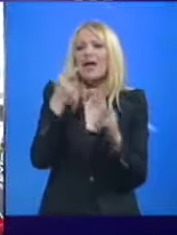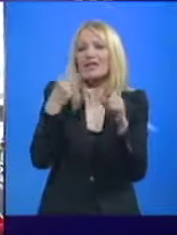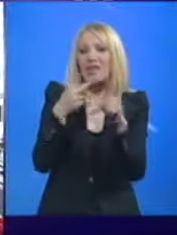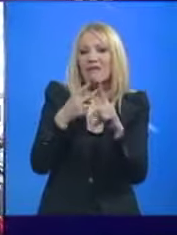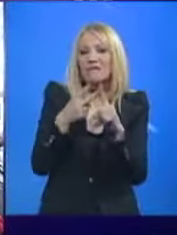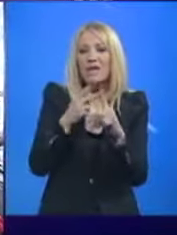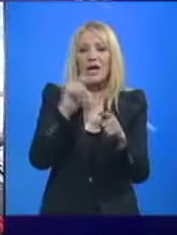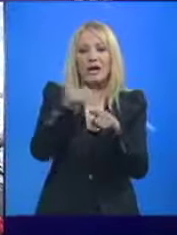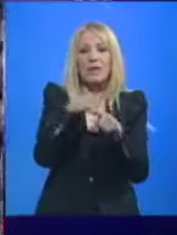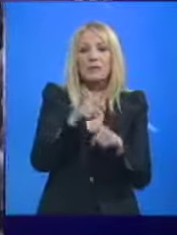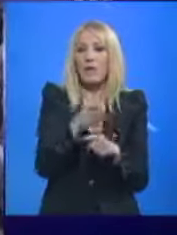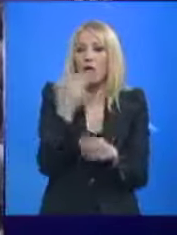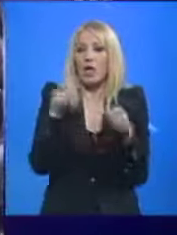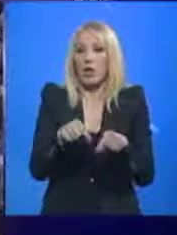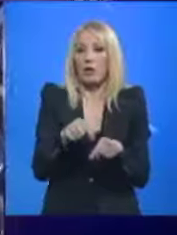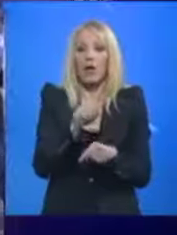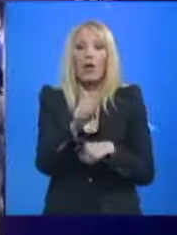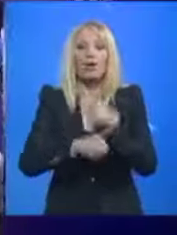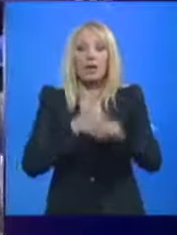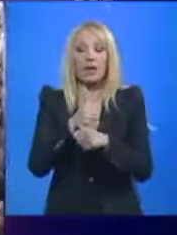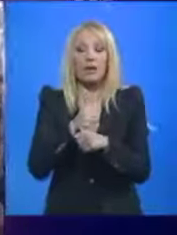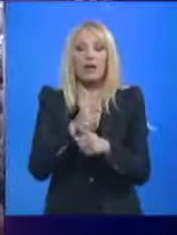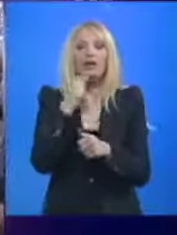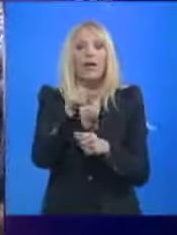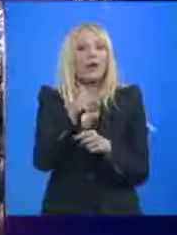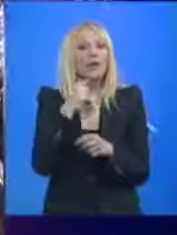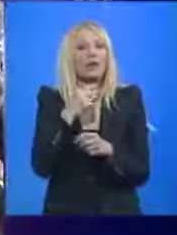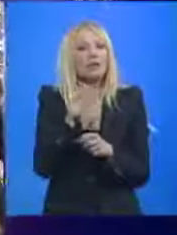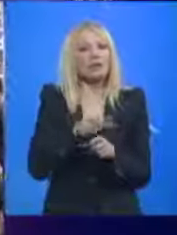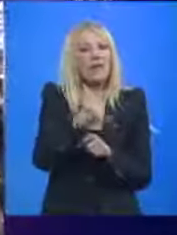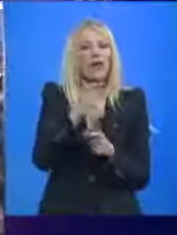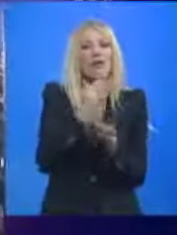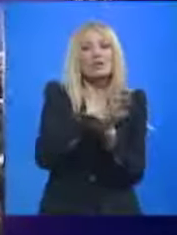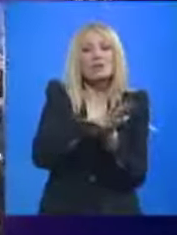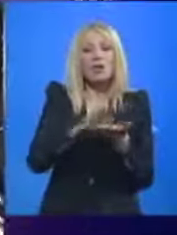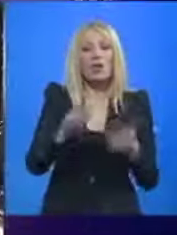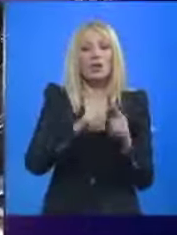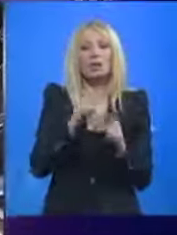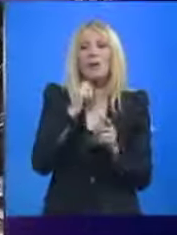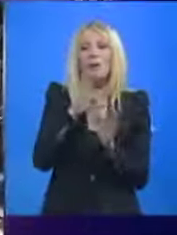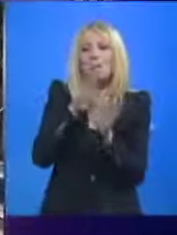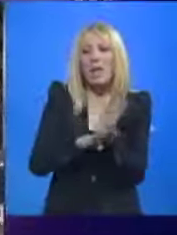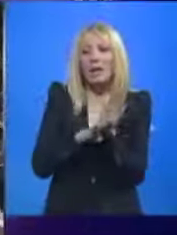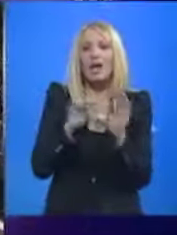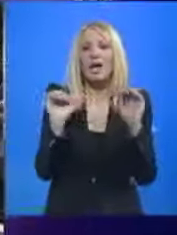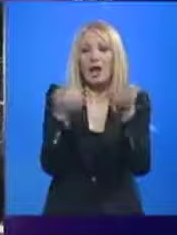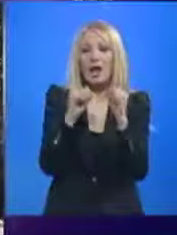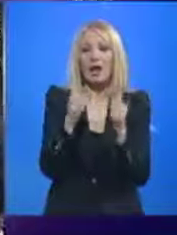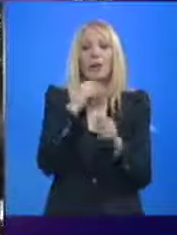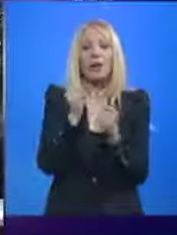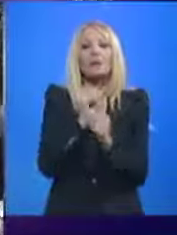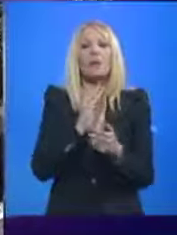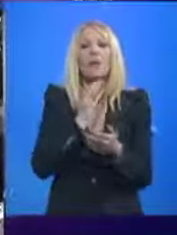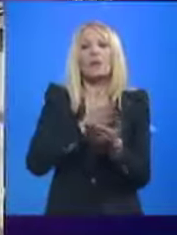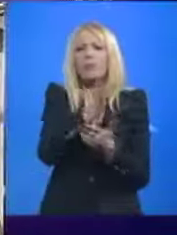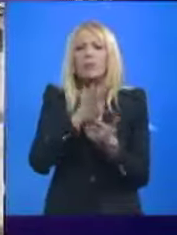a ove godine nema TV duela. Zbog svih ovih okolnosti većina stranaka je vodila skromniju kampanju sa manje plaćenih reklama, reklamirajući se putem